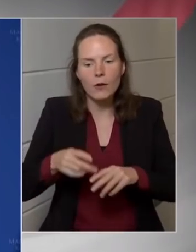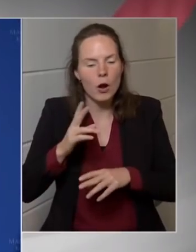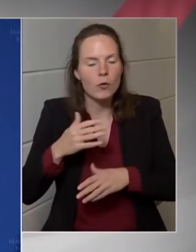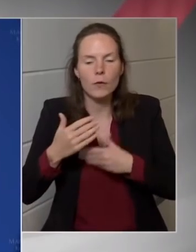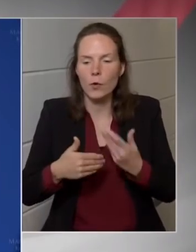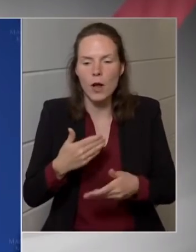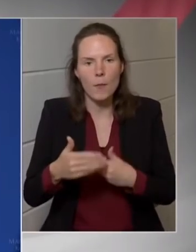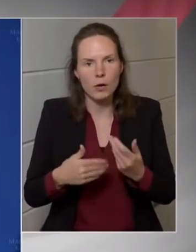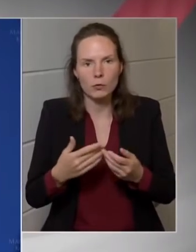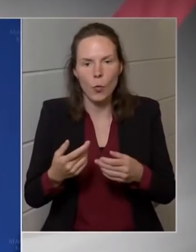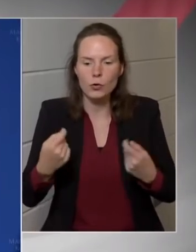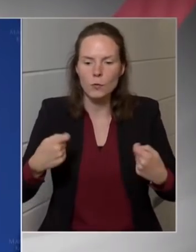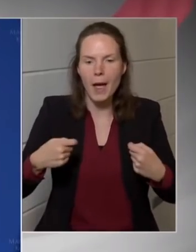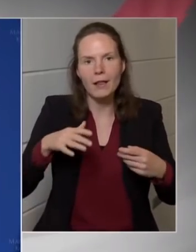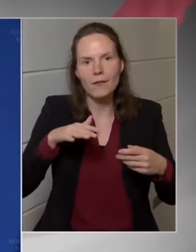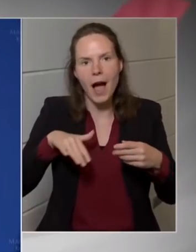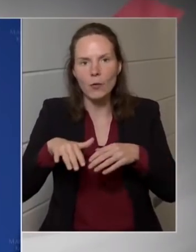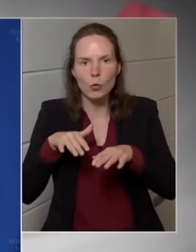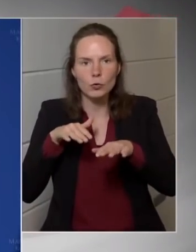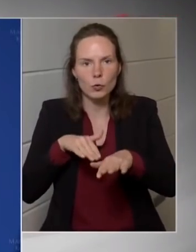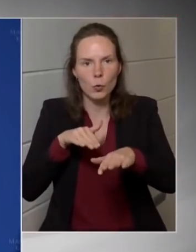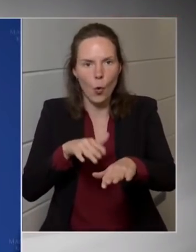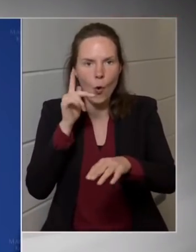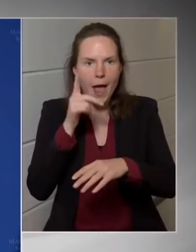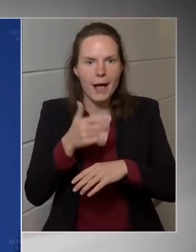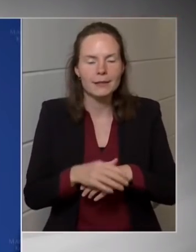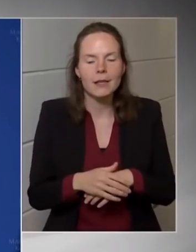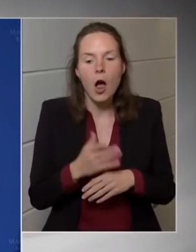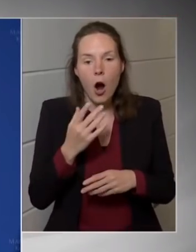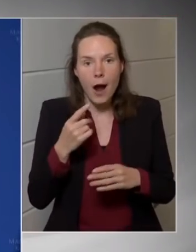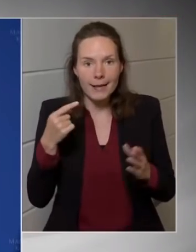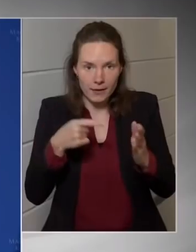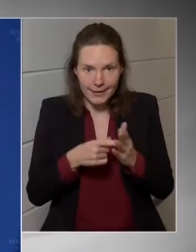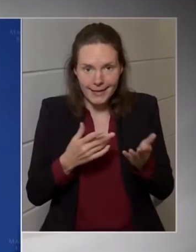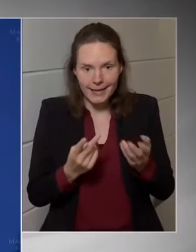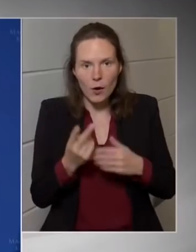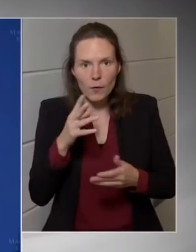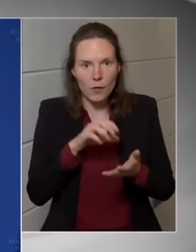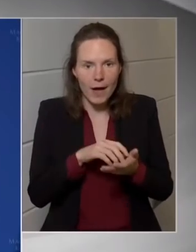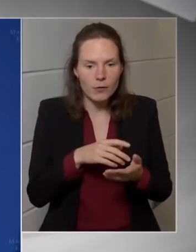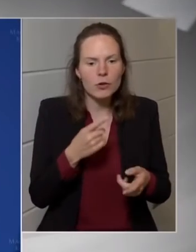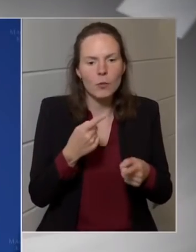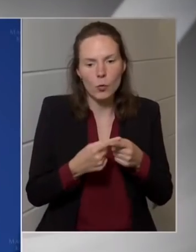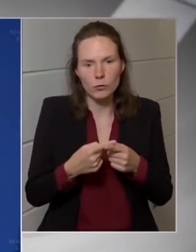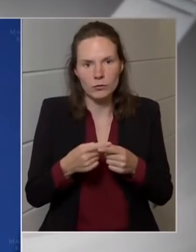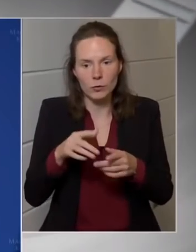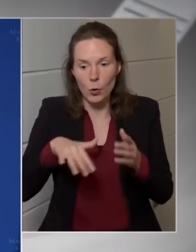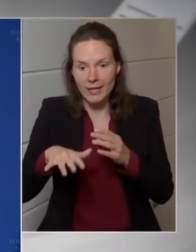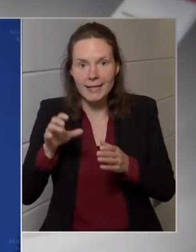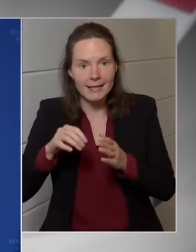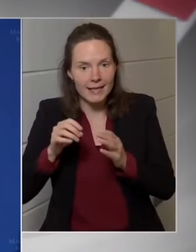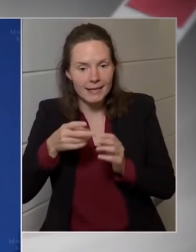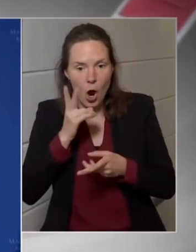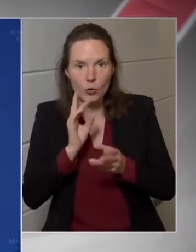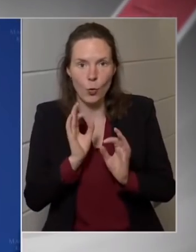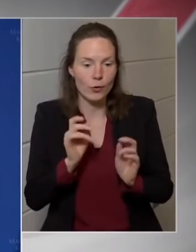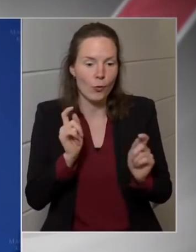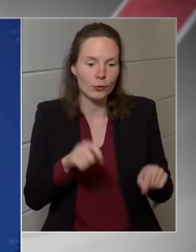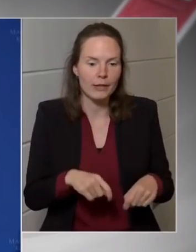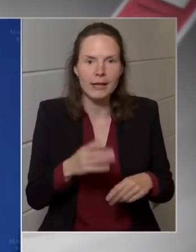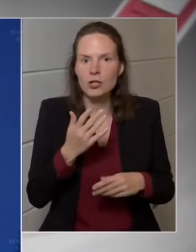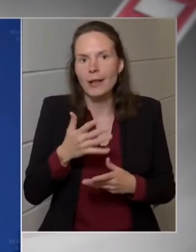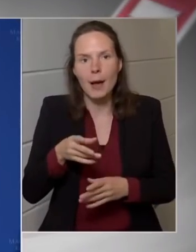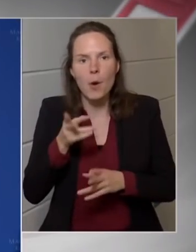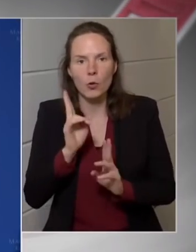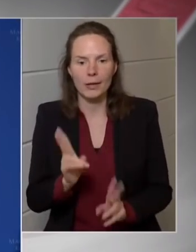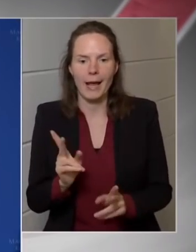dugokat eredményez. Ha ez a célja a fővárosnak, beleértve az ezel együtt járó mérhetetlen környezet szennyezést is, akkor ez egy jó döntés. Ha nem, akkor vissza kéne lépni